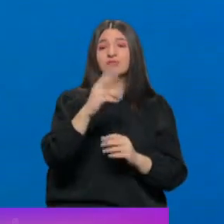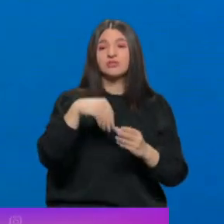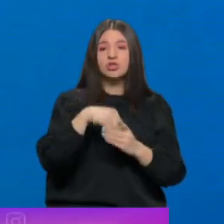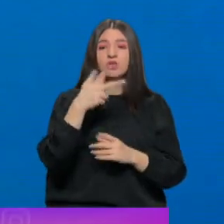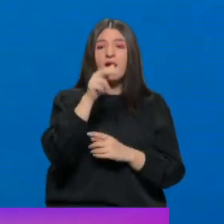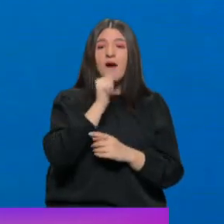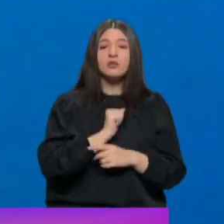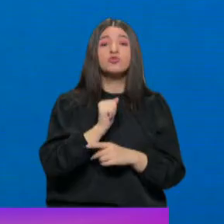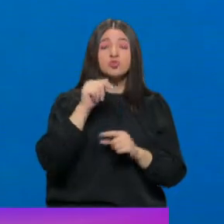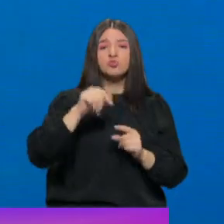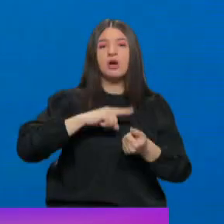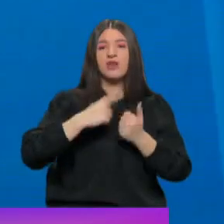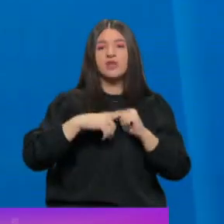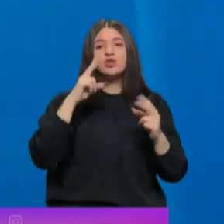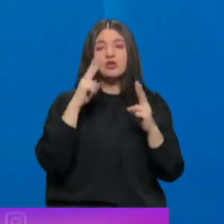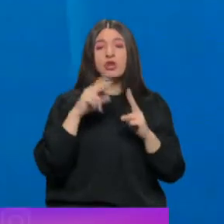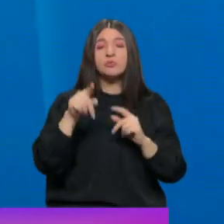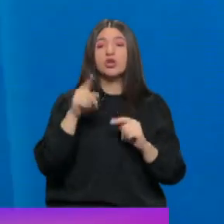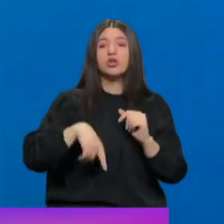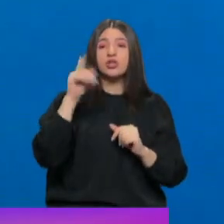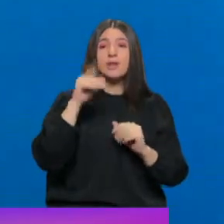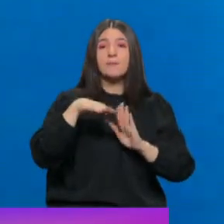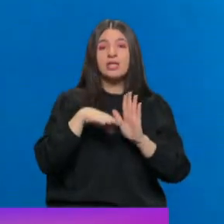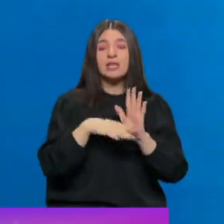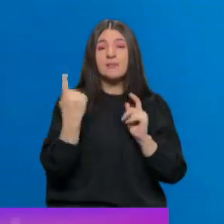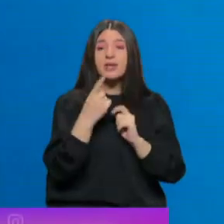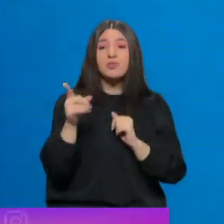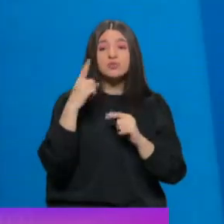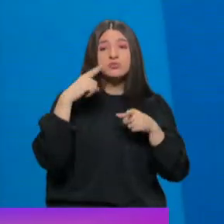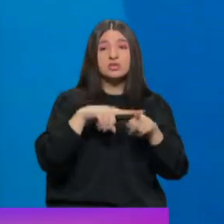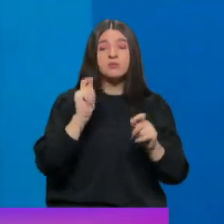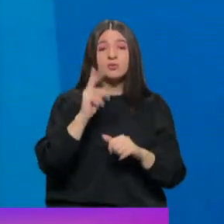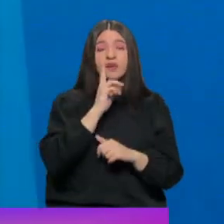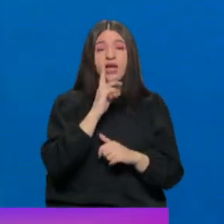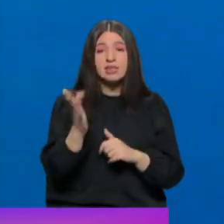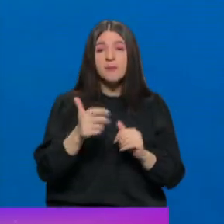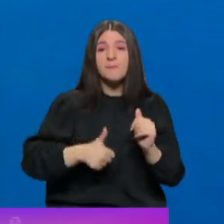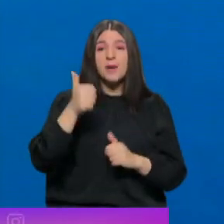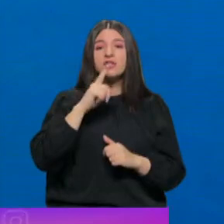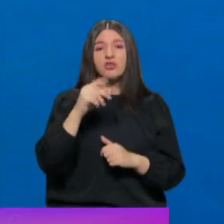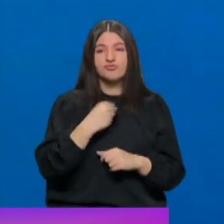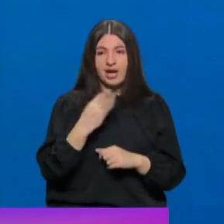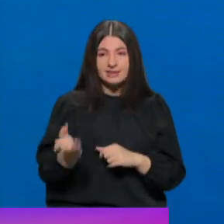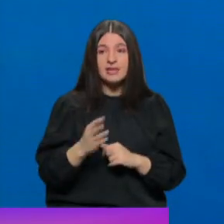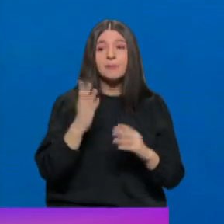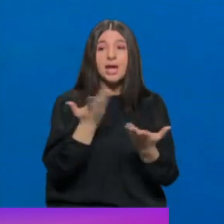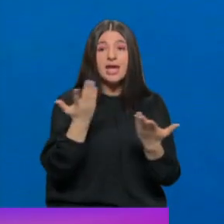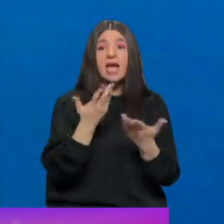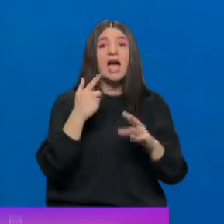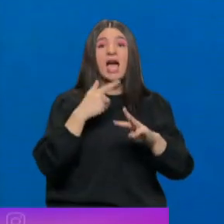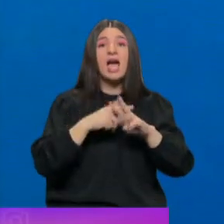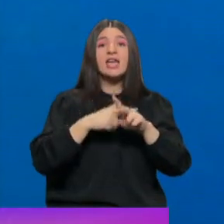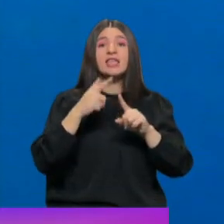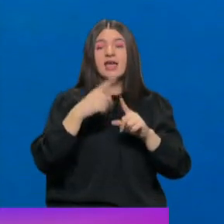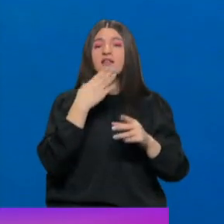3600 bu hafta görüşülecek. Bu haftanın gündem maddelerinden birisi bu. Biz bunu takip ediyoruz efendim. Bakan söz verdi. Peki EYT ne